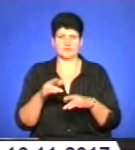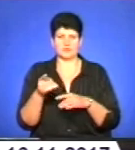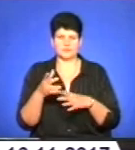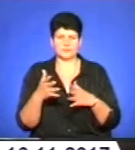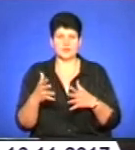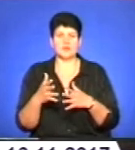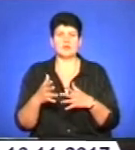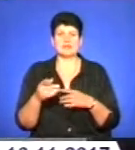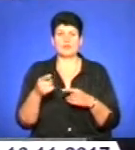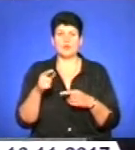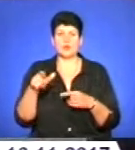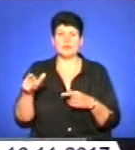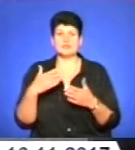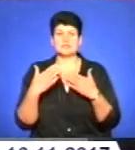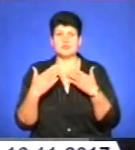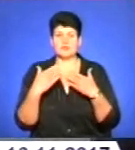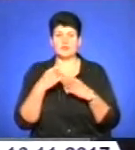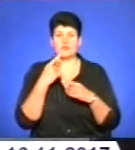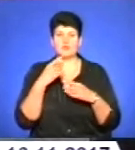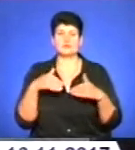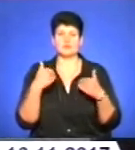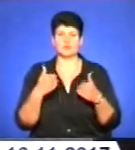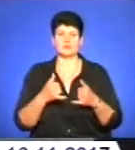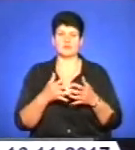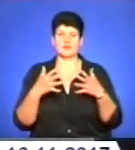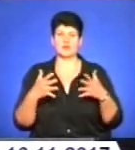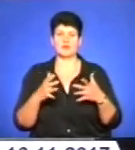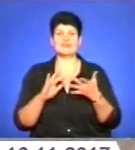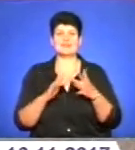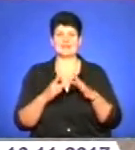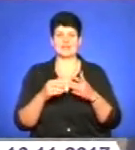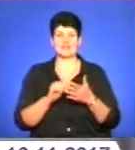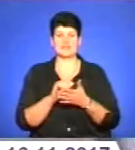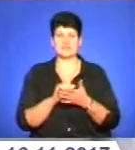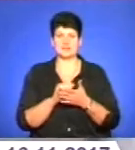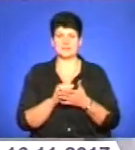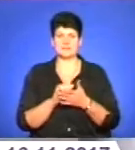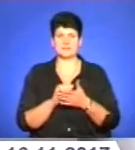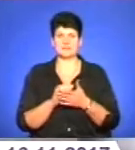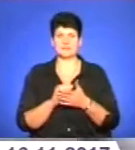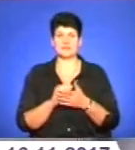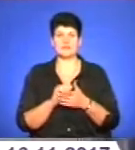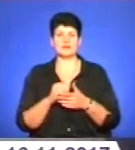Тернополяни, з якими ми поспілкувалися, зізнаються, надають перевагу інтернет-виданням. Зазвичай новини,